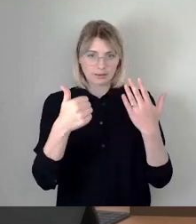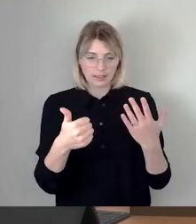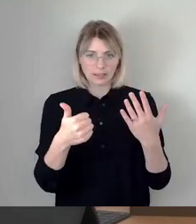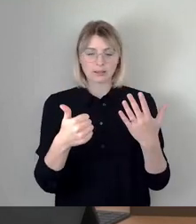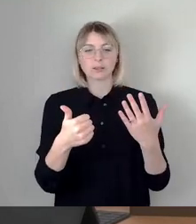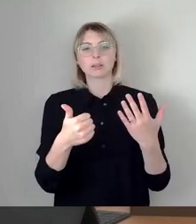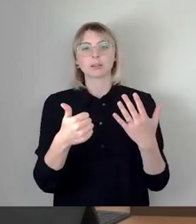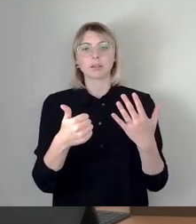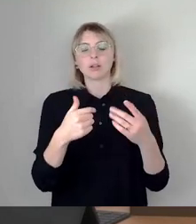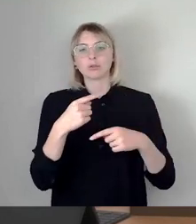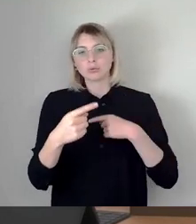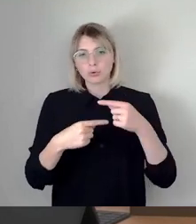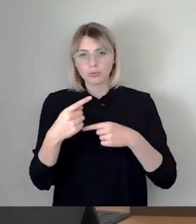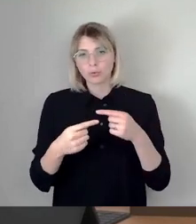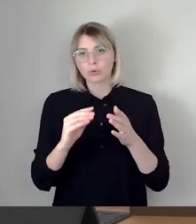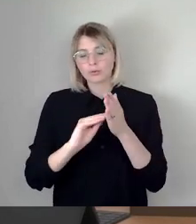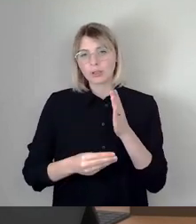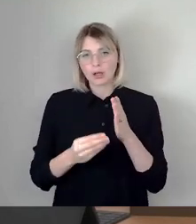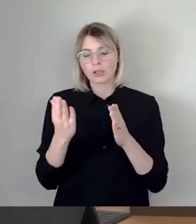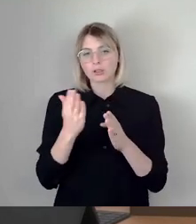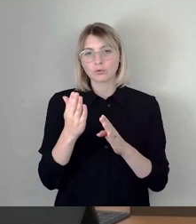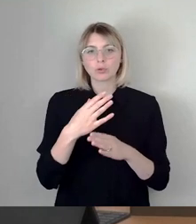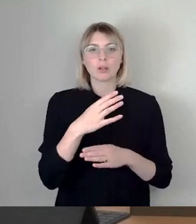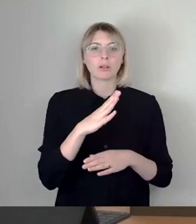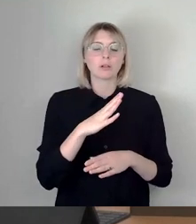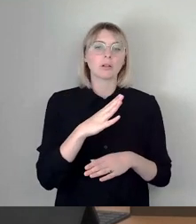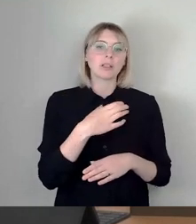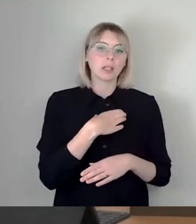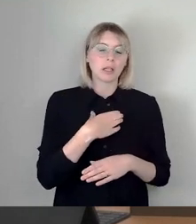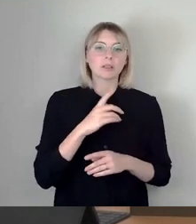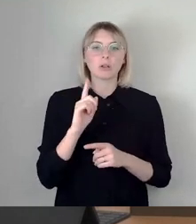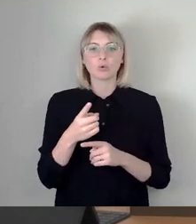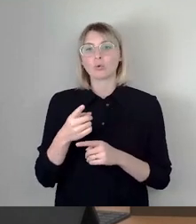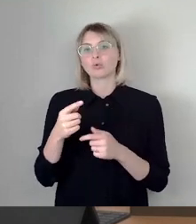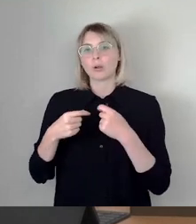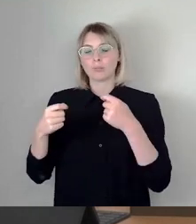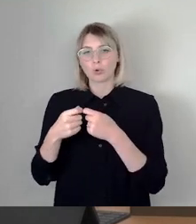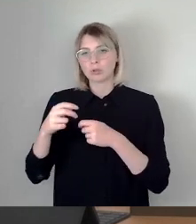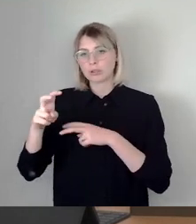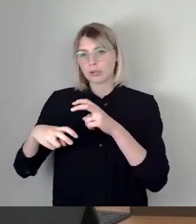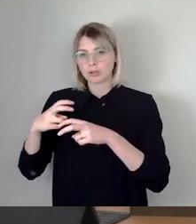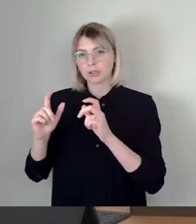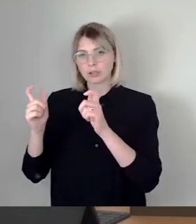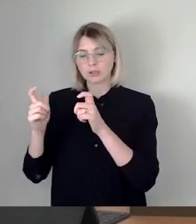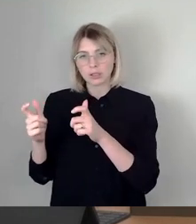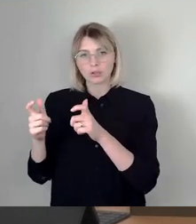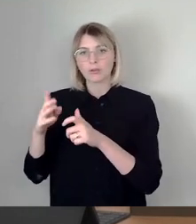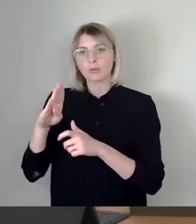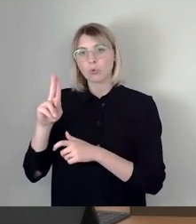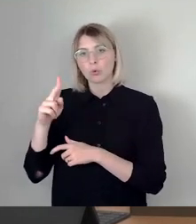Durchführungsvertrag zwischen der Landeshauptstadt Dresden und der Deutschen Bundesgartenbaugesellschaft sowie Gründung der Buga Dresden